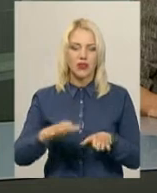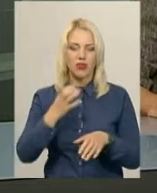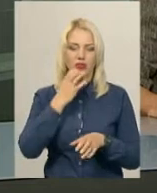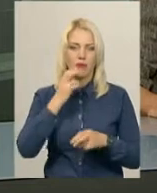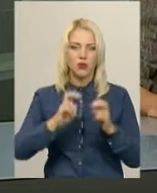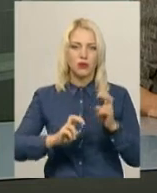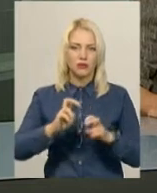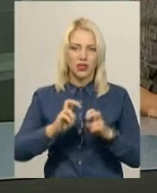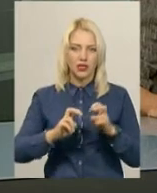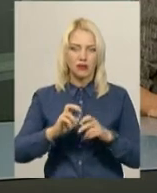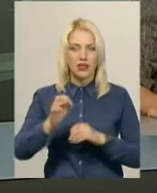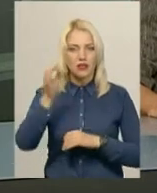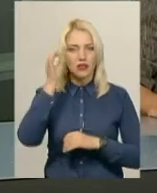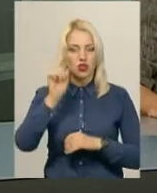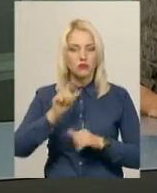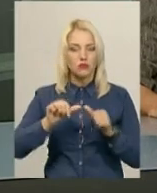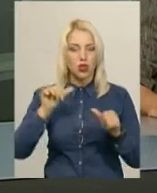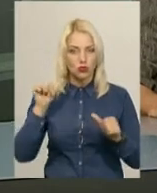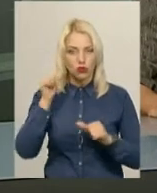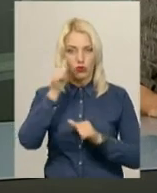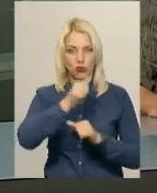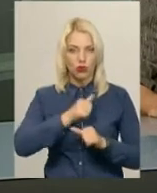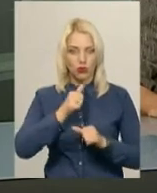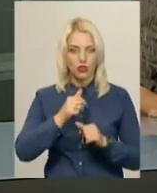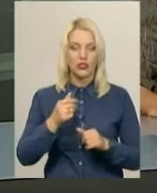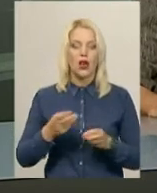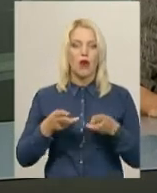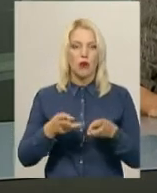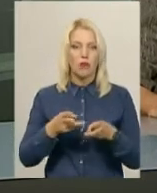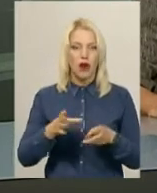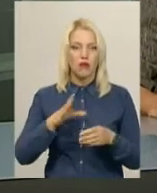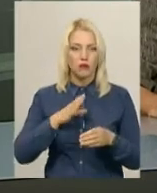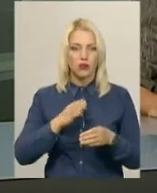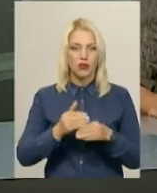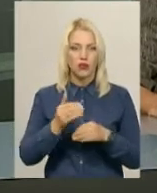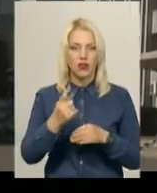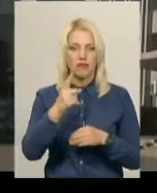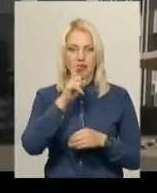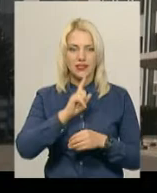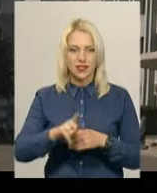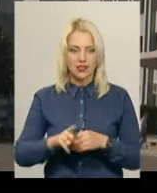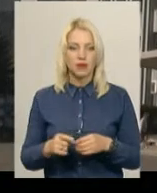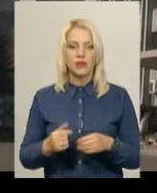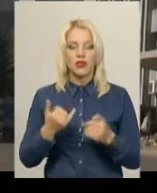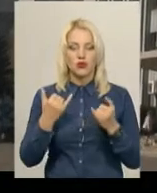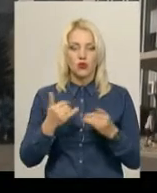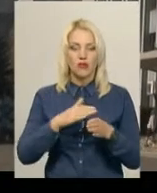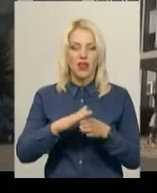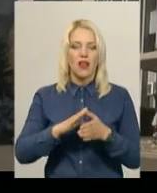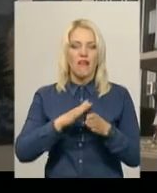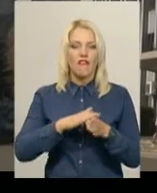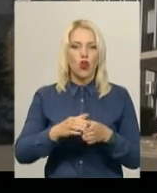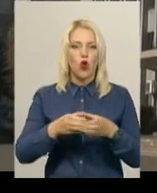Нагадаємо, минулий опалювальний сезон у Шепетівці розпочався пізніше більш ніж на місяць. Сьогодні збирався виконком